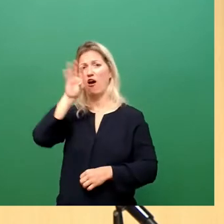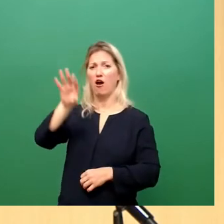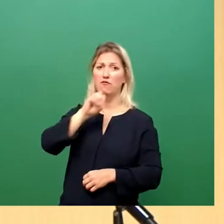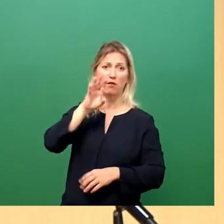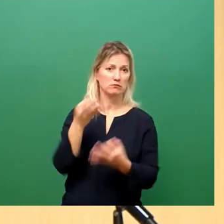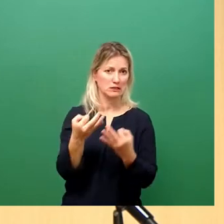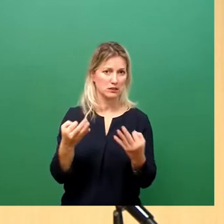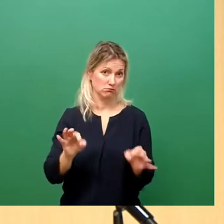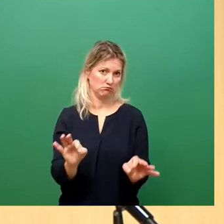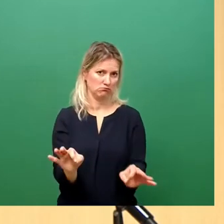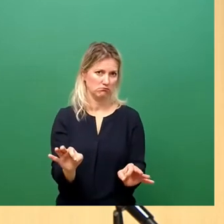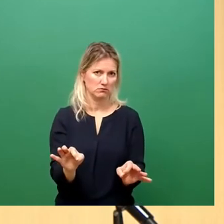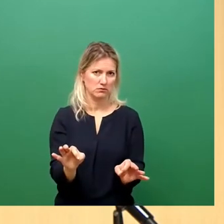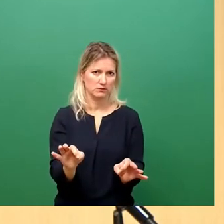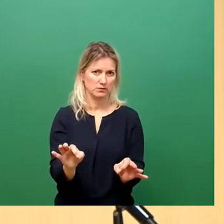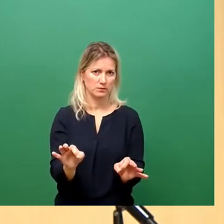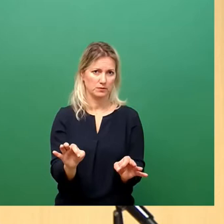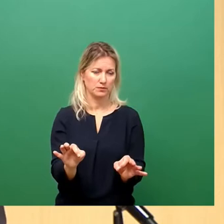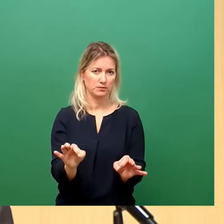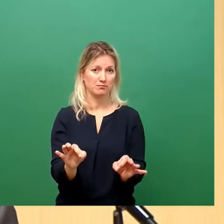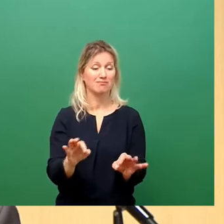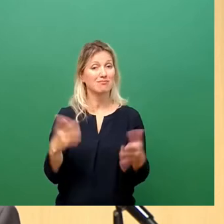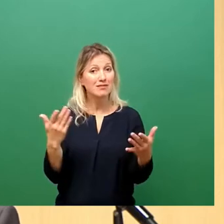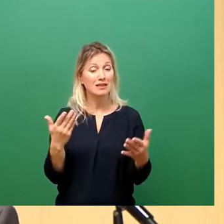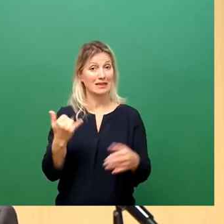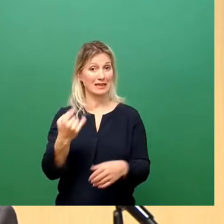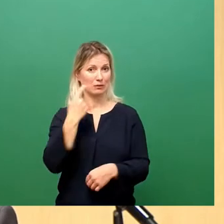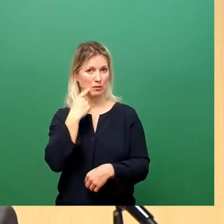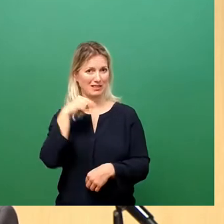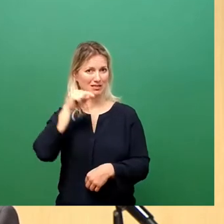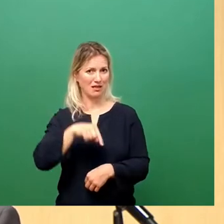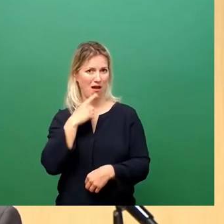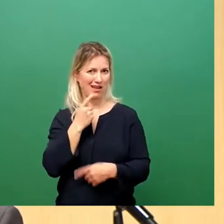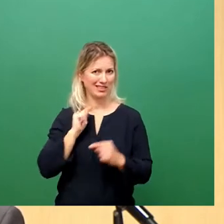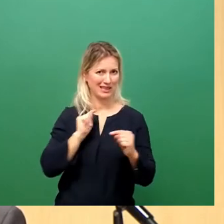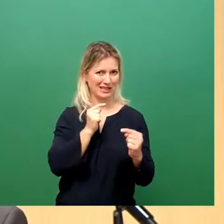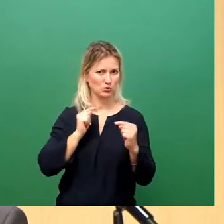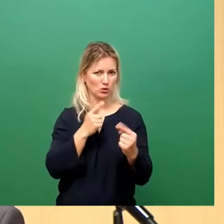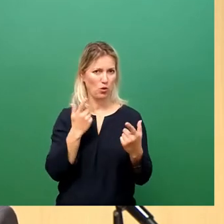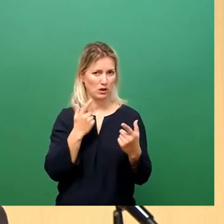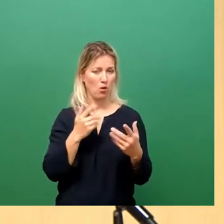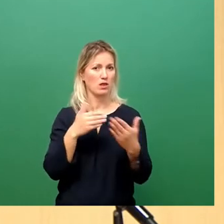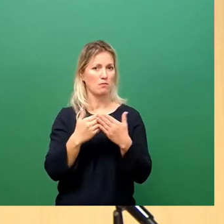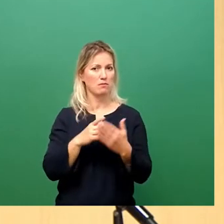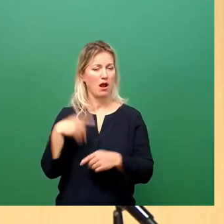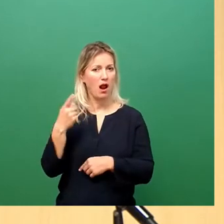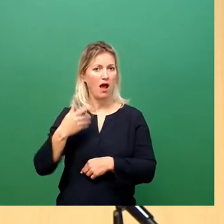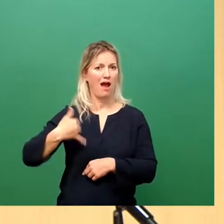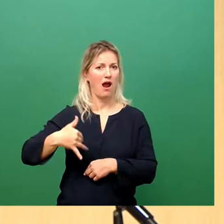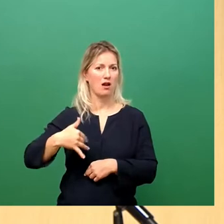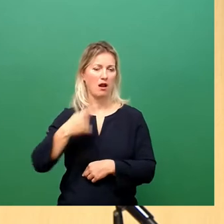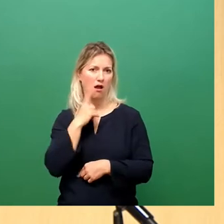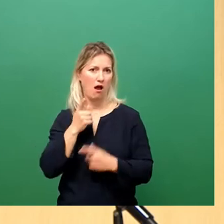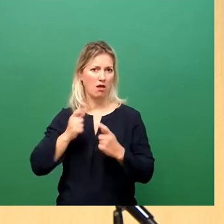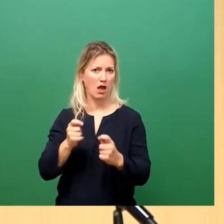deshalb finde ich die stattfindende Diskussion und den Eilantrag zu den Stadtteilbibliotheken auch sehr irritierend.